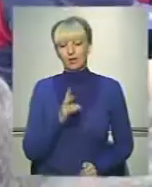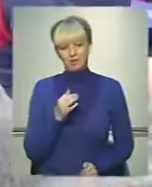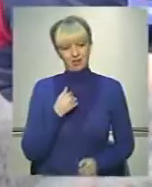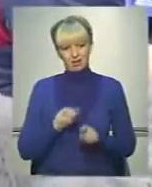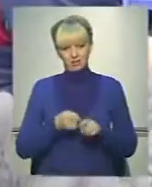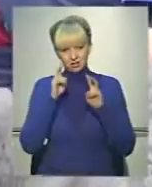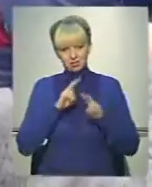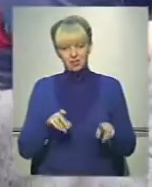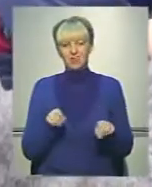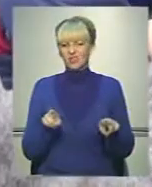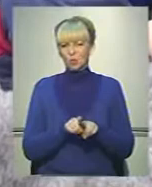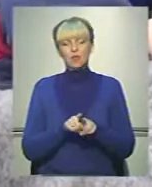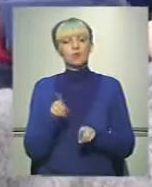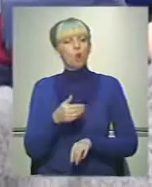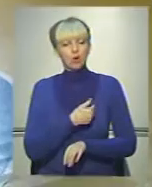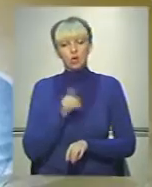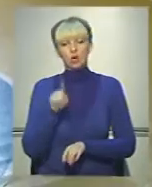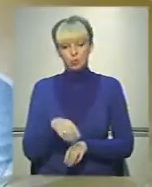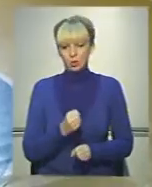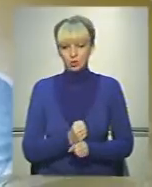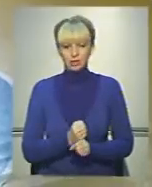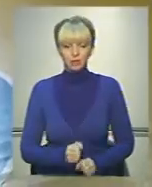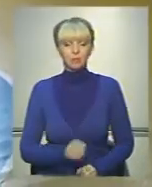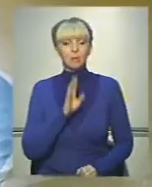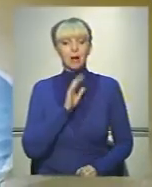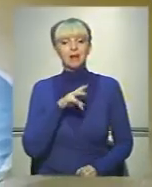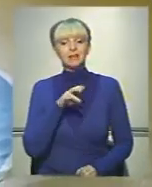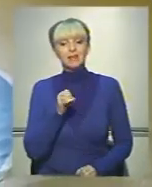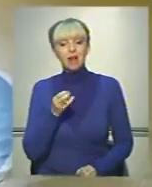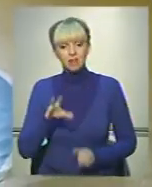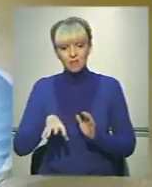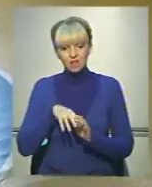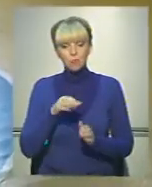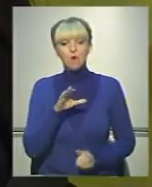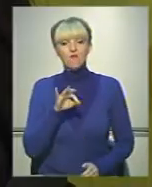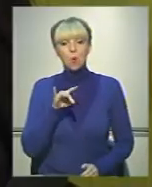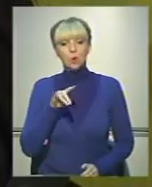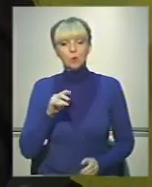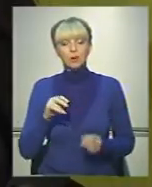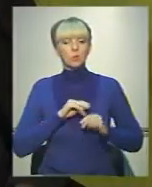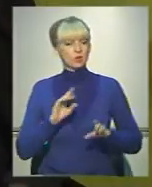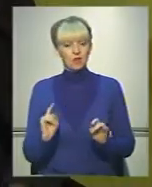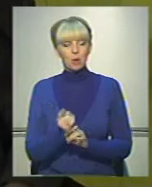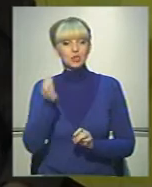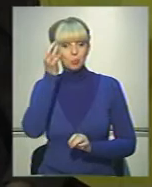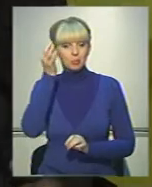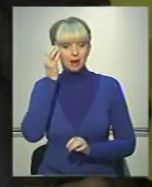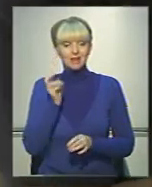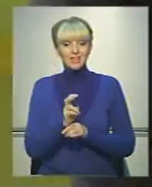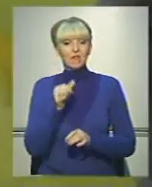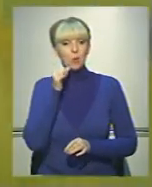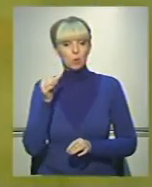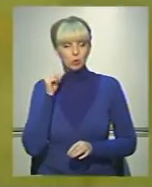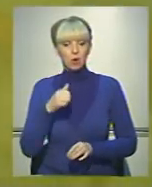не знаю. Бо все одно, що вони хочуть, то роблять. Пані Неля на виборах у Волоці працює не вперше. Пригадує явка і